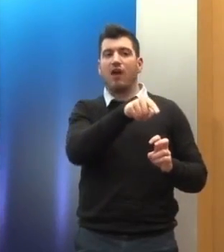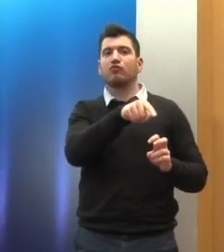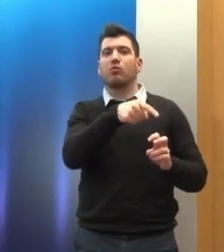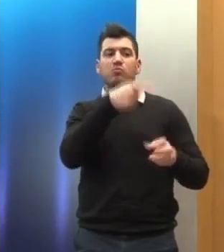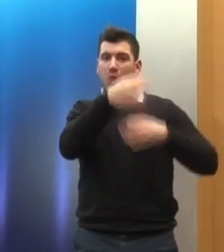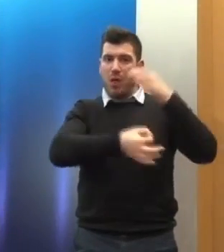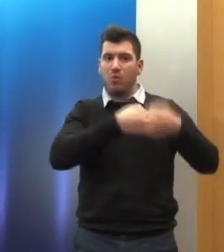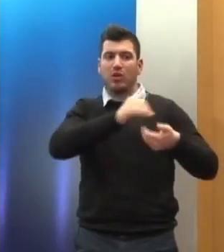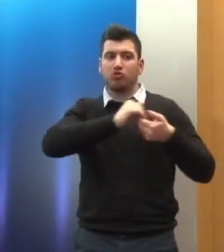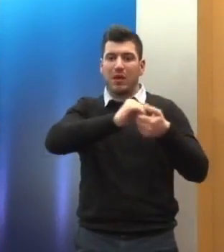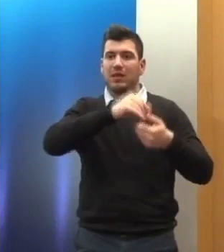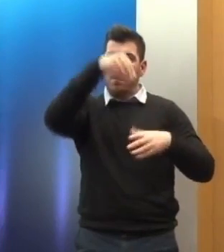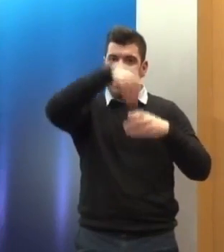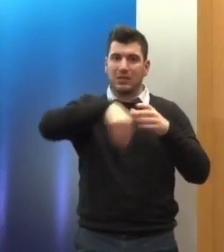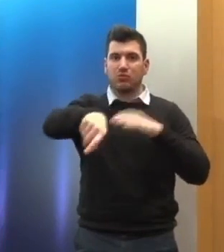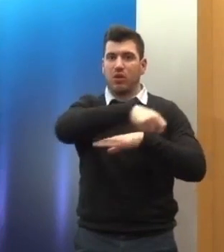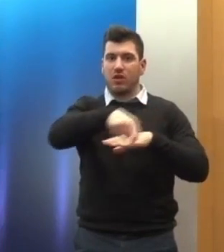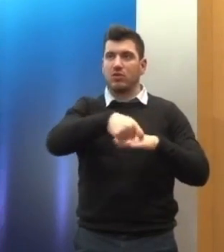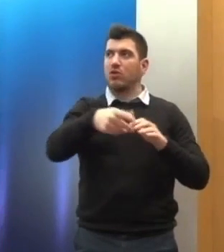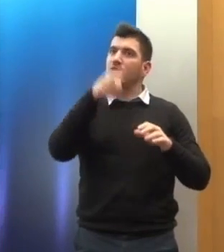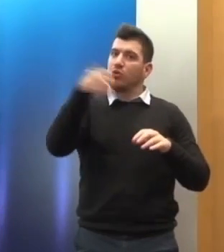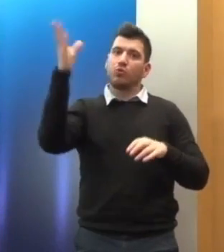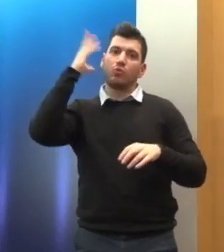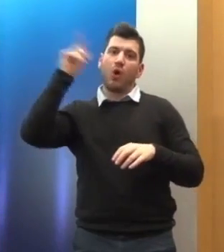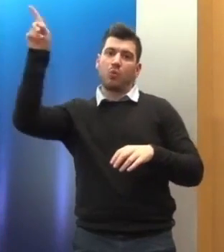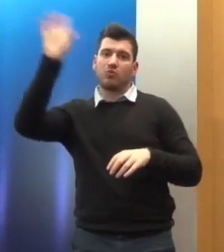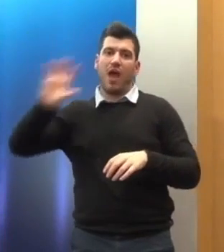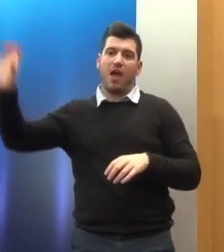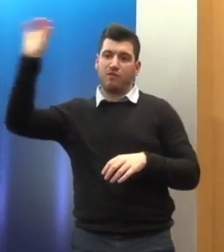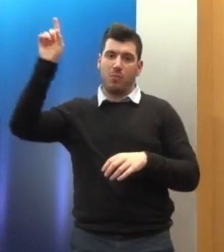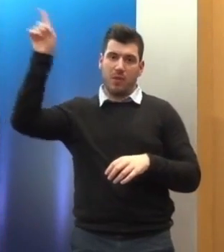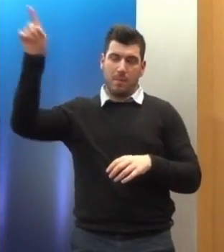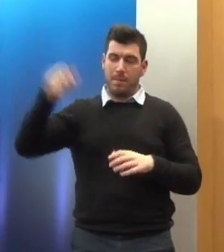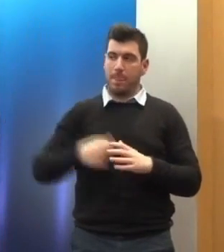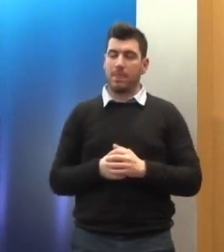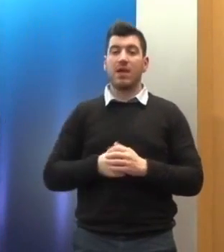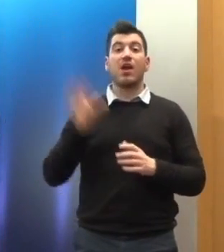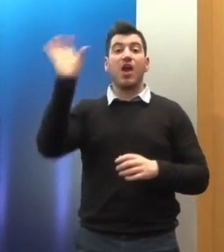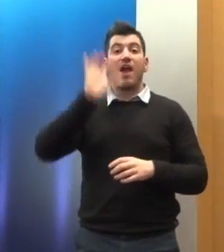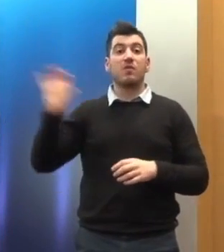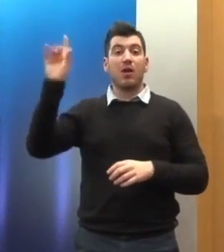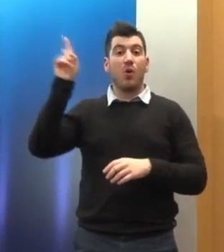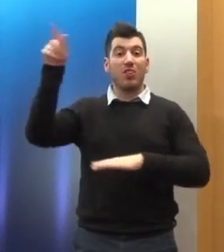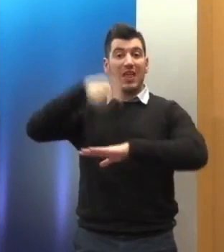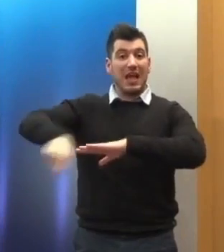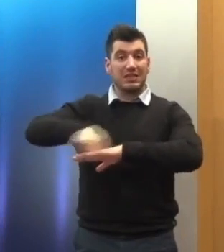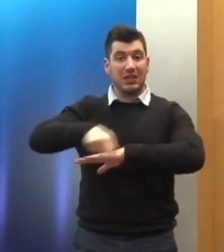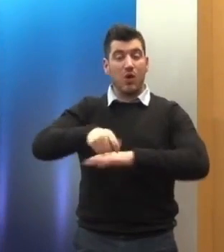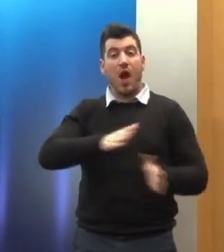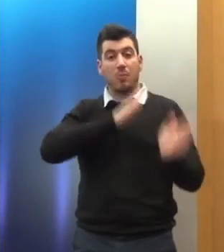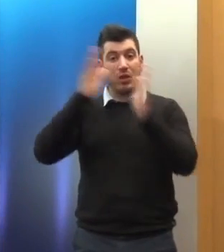έλεγχο εφαρμογής των υποθέσεων αυτών. Το Ευρωπαϊκό Δικαστήριο του πλευρά του σε